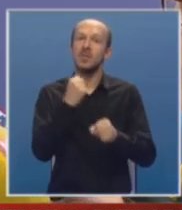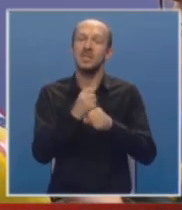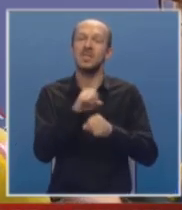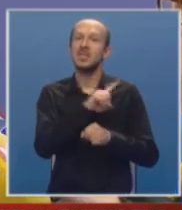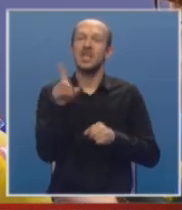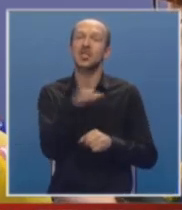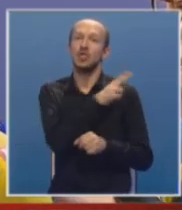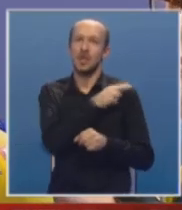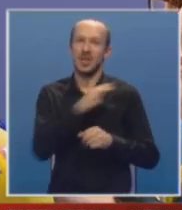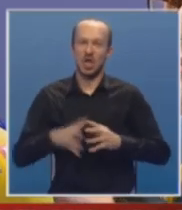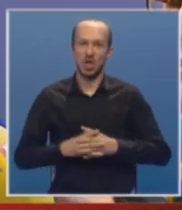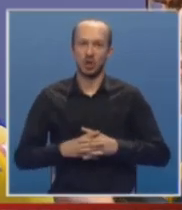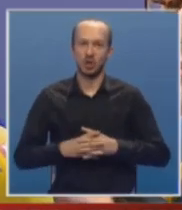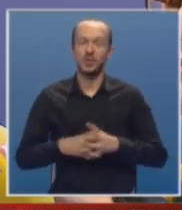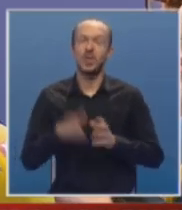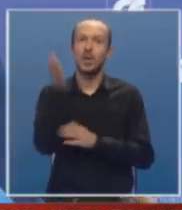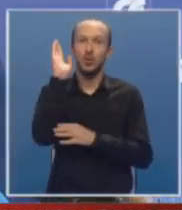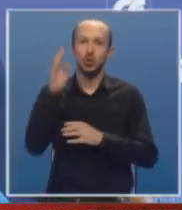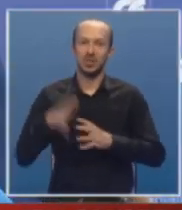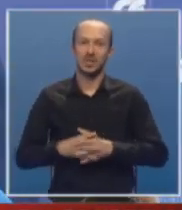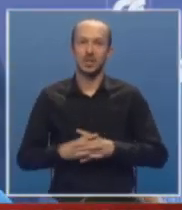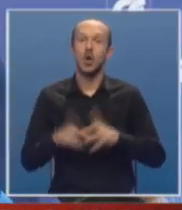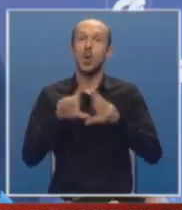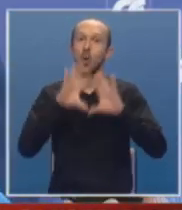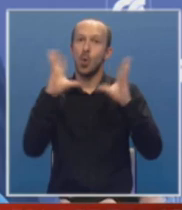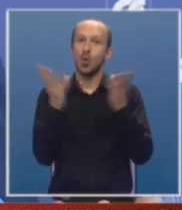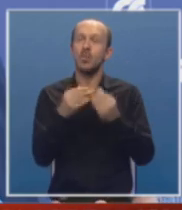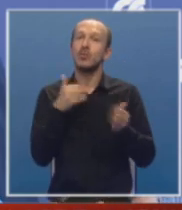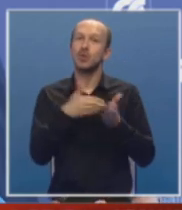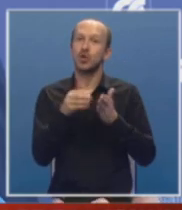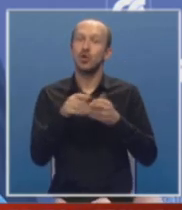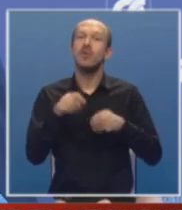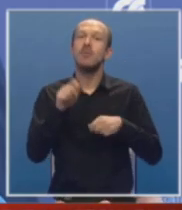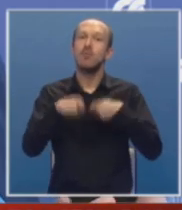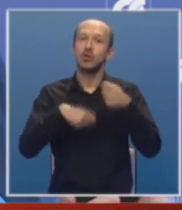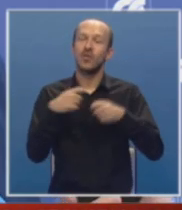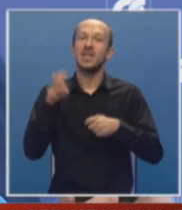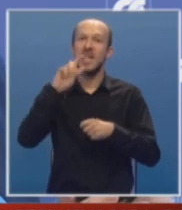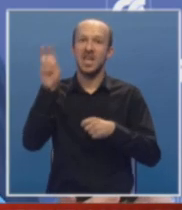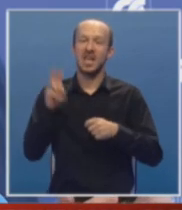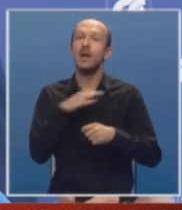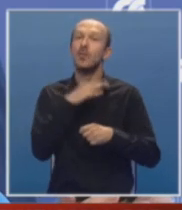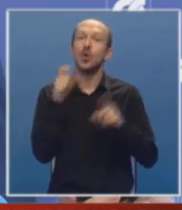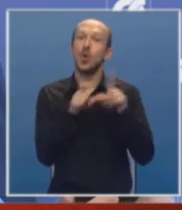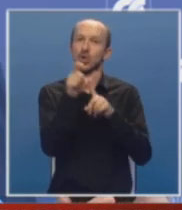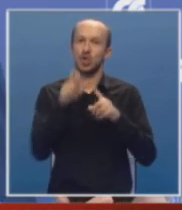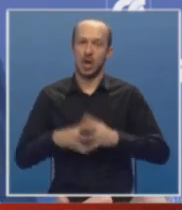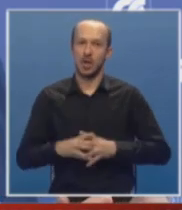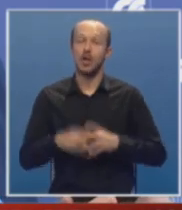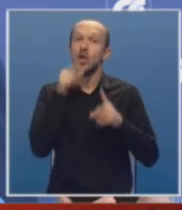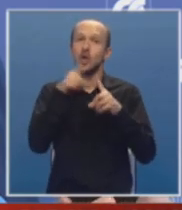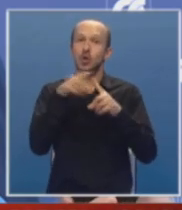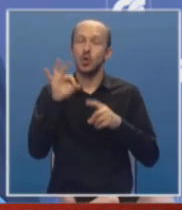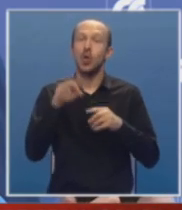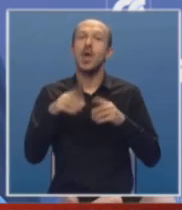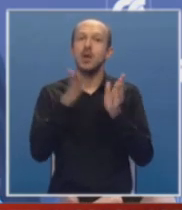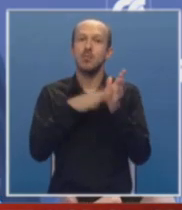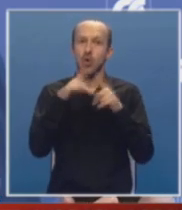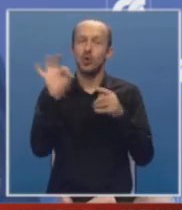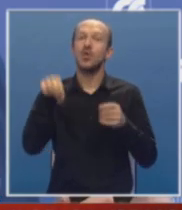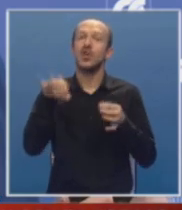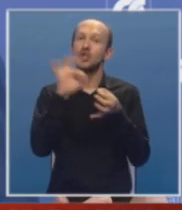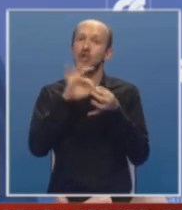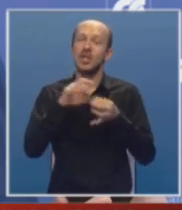neće imati budućnost. U ukupnim troškovima poslovanja energia mnogo utiče i to je taj moto da